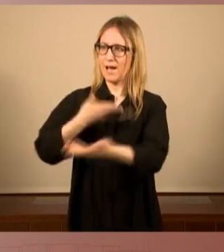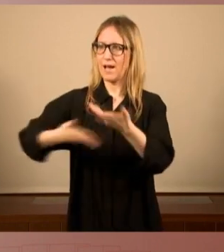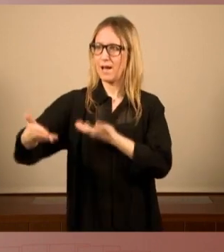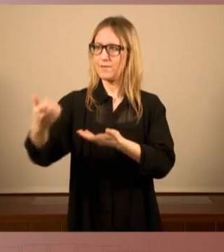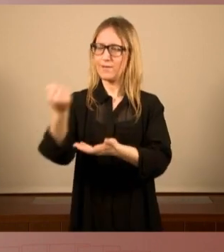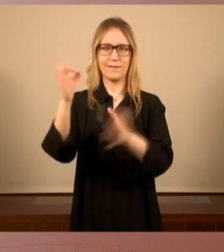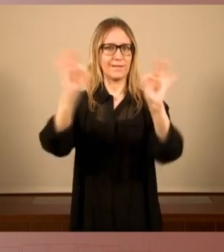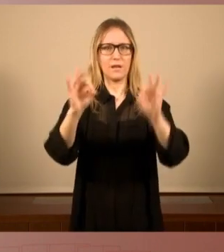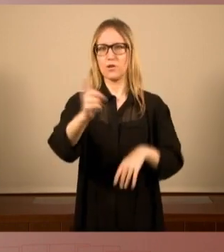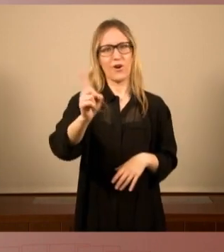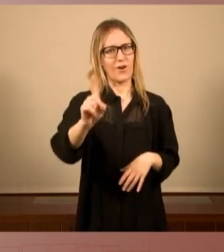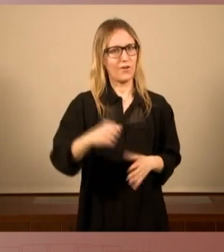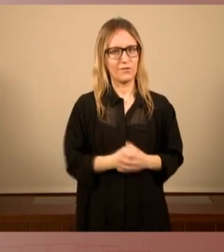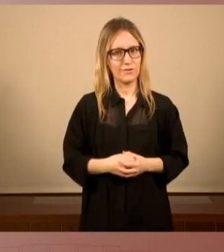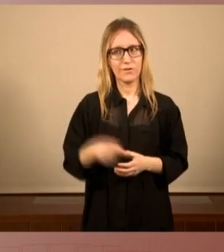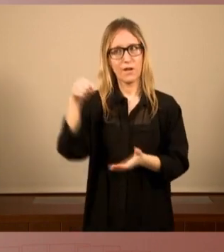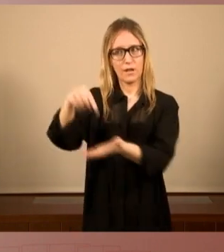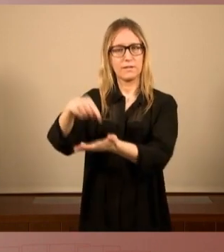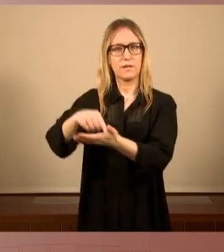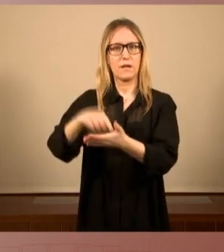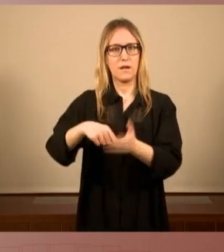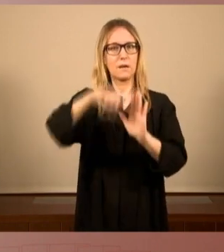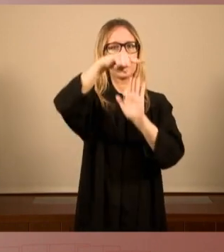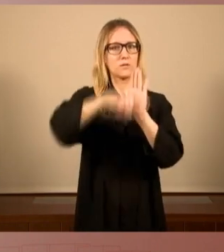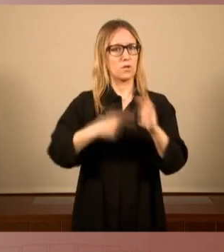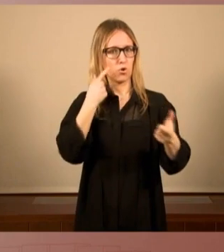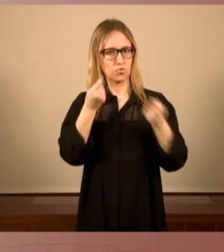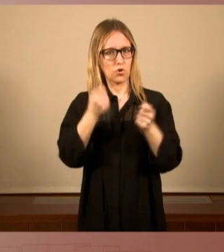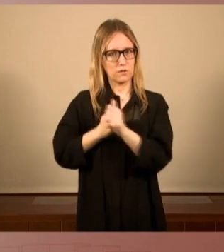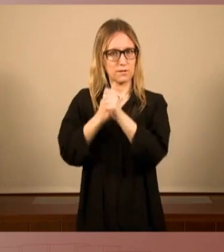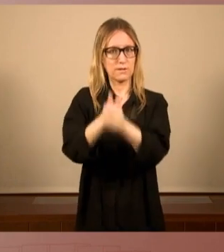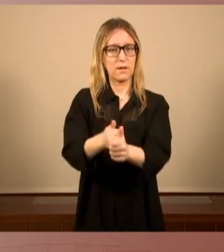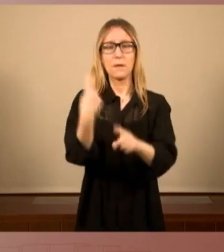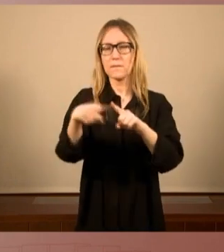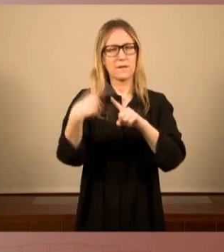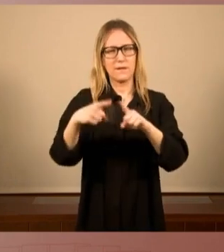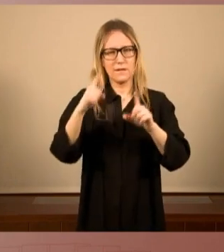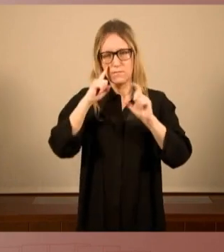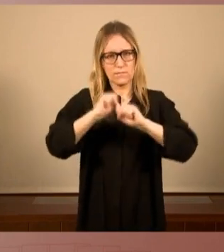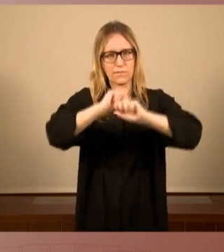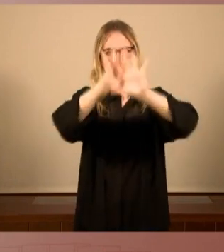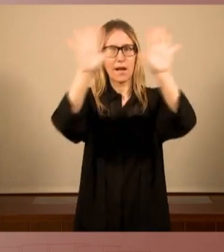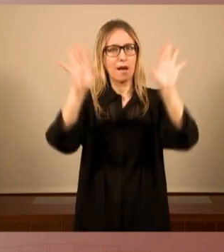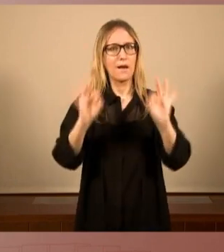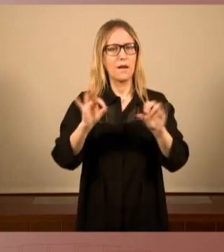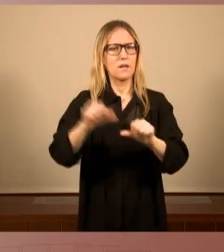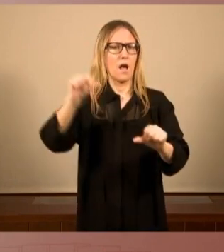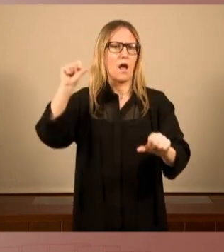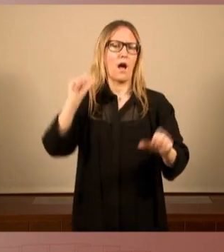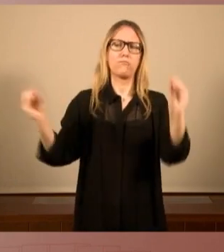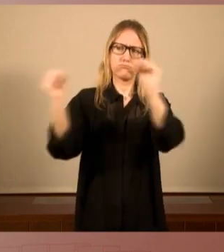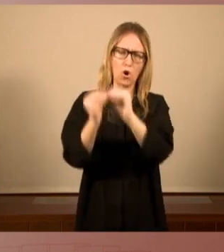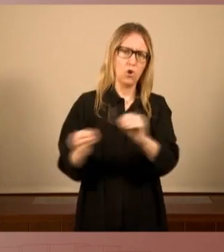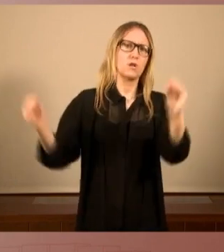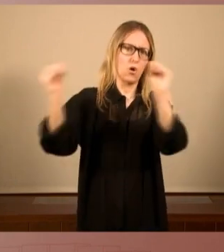de seguiment i de control, perquè és evident i no se li escapa a ningú que ja hi ha moltes vegades acords que es prenen al